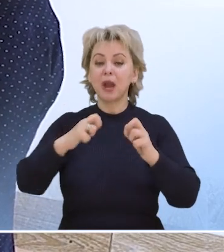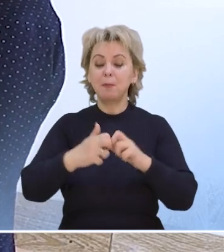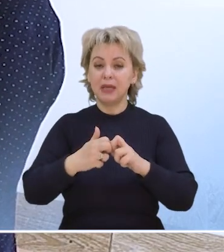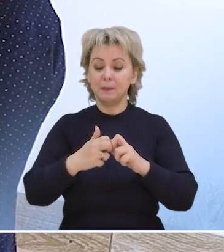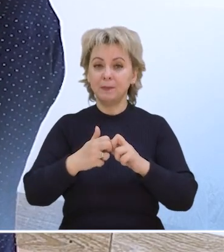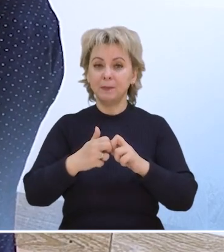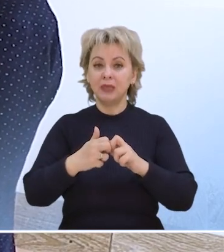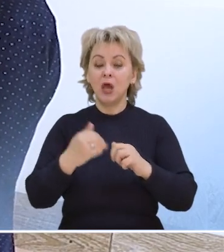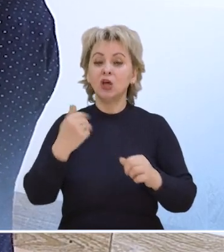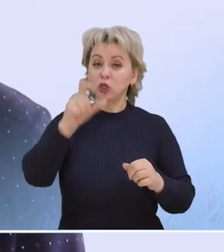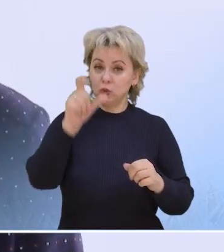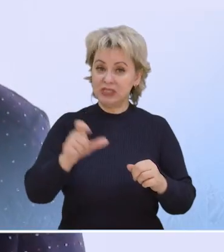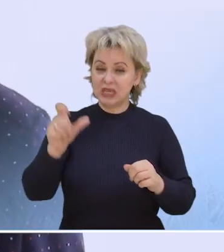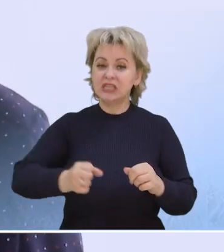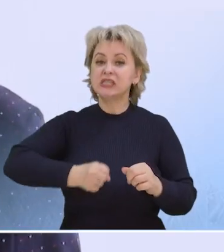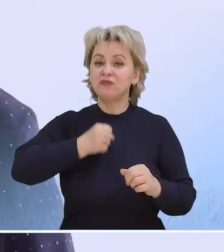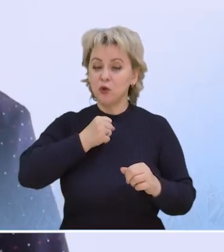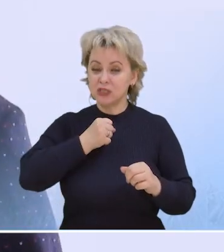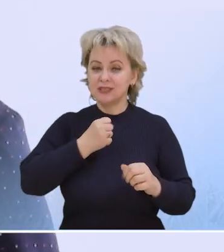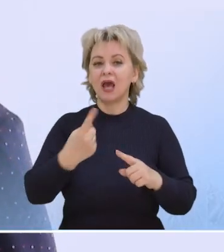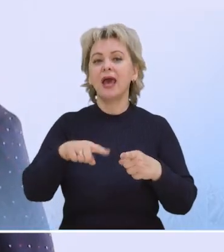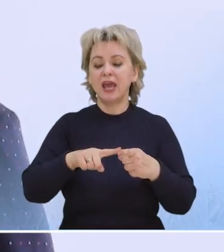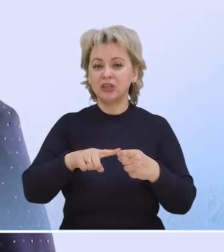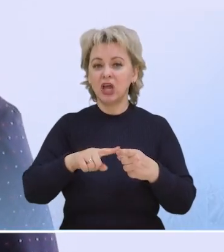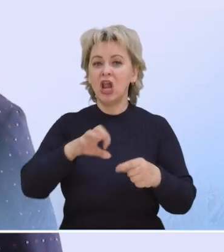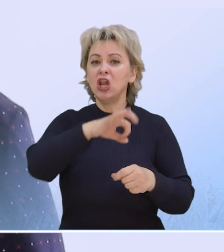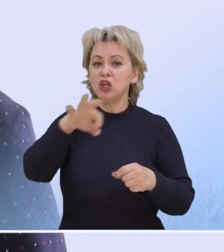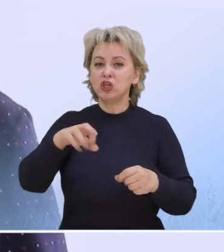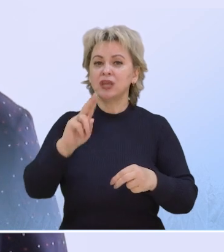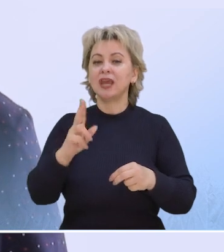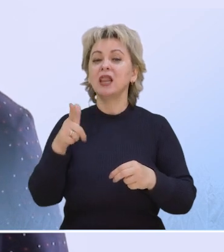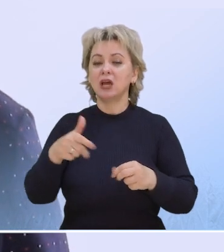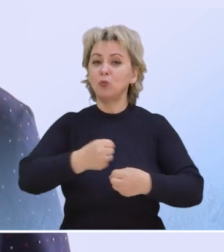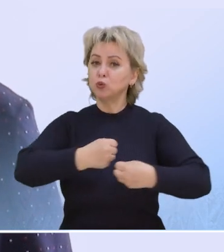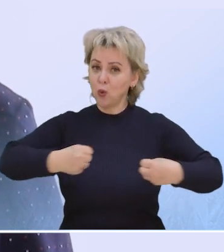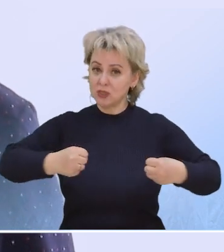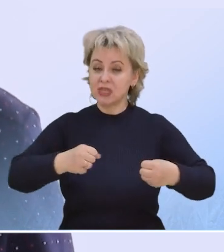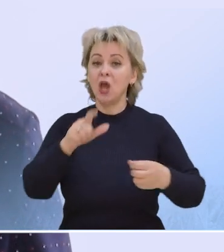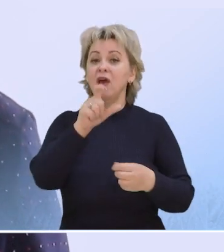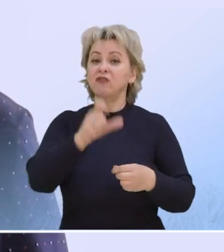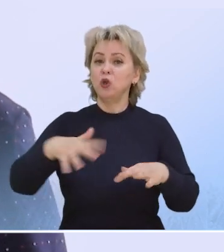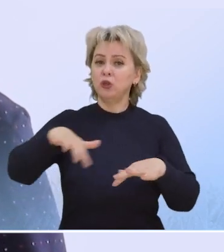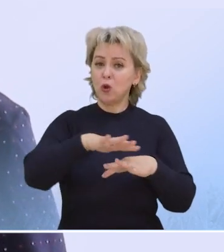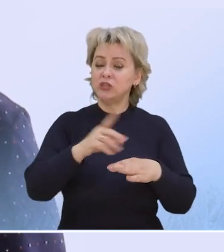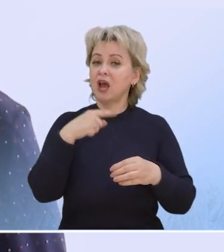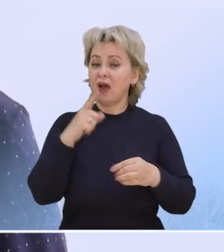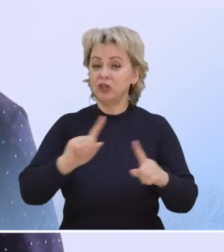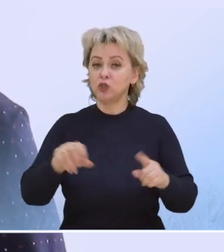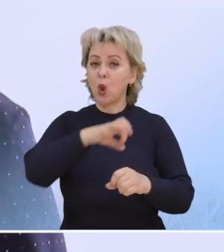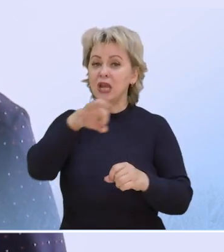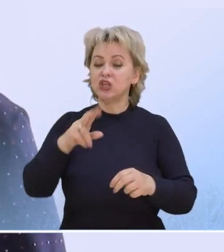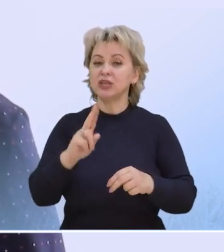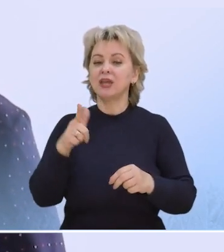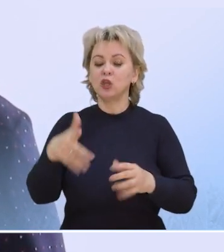пациентов зрелого возраста — это лишние килограммы. Причем в народе говорят, что